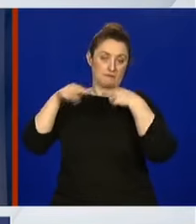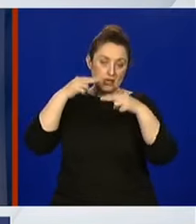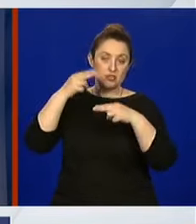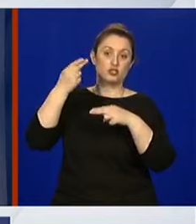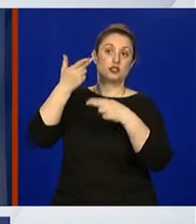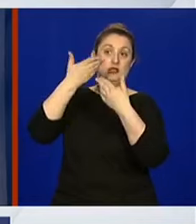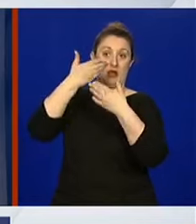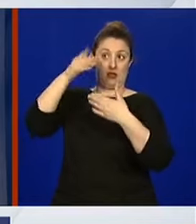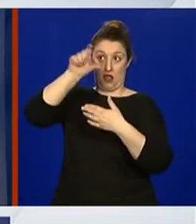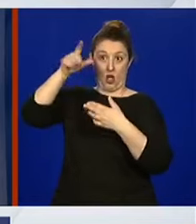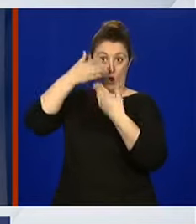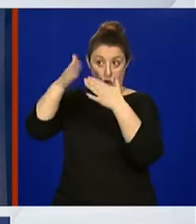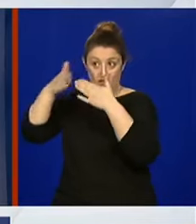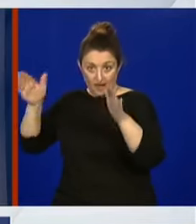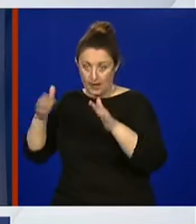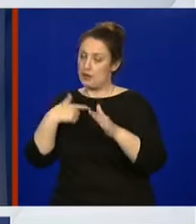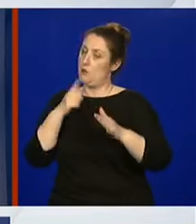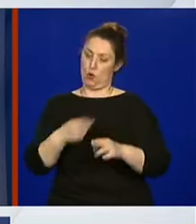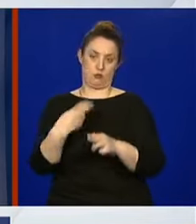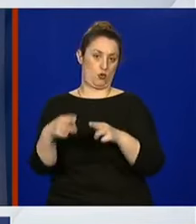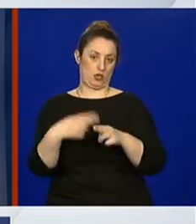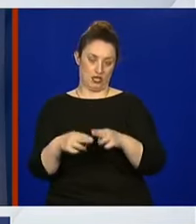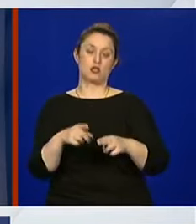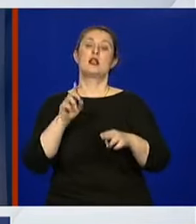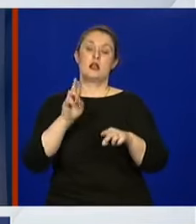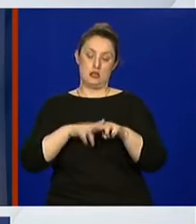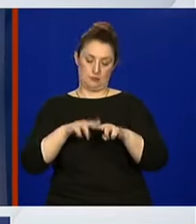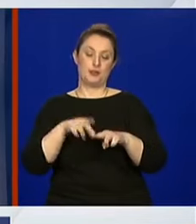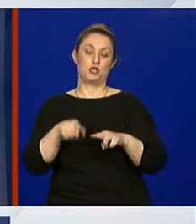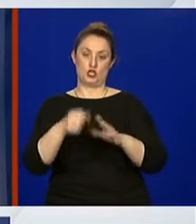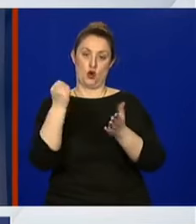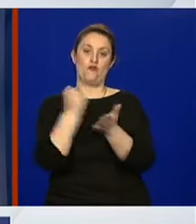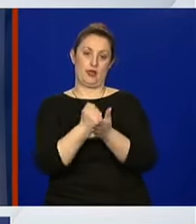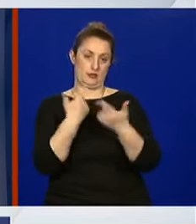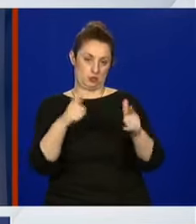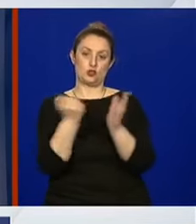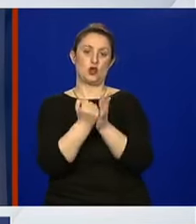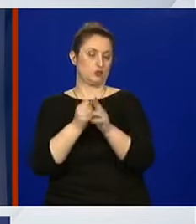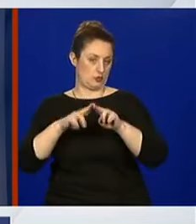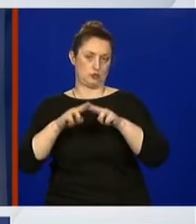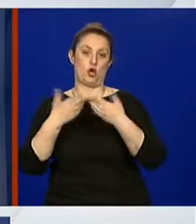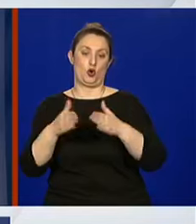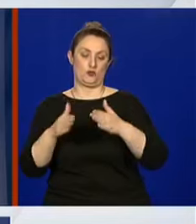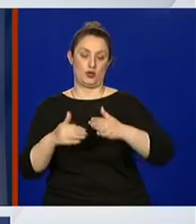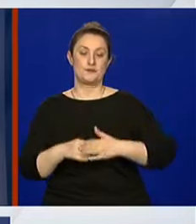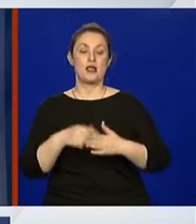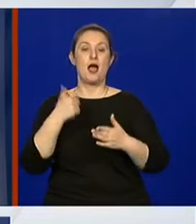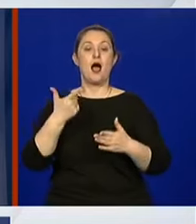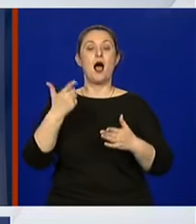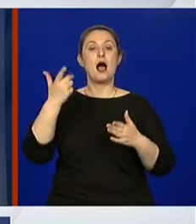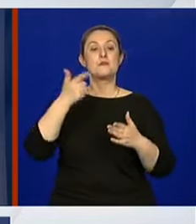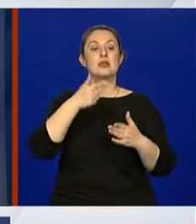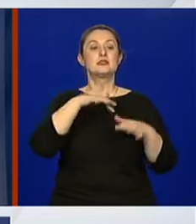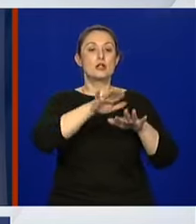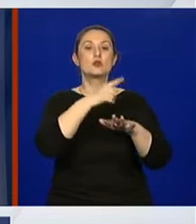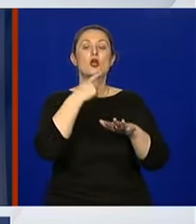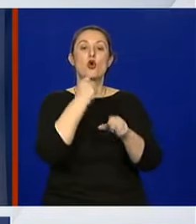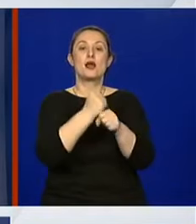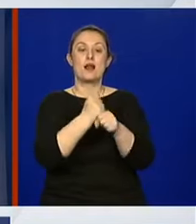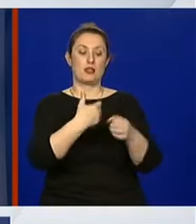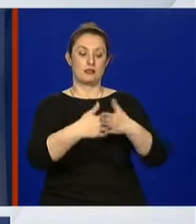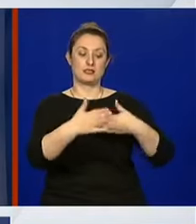riješiti, sanitarne iskaznice će se raditi. Što se tiče edukacije za osobe koje rukuju sa hranom, takozvanog